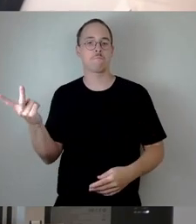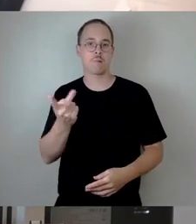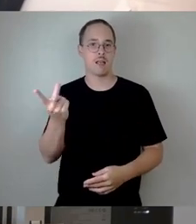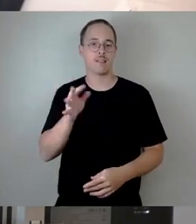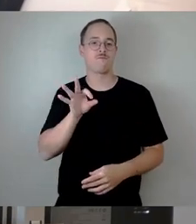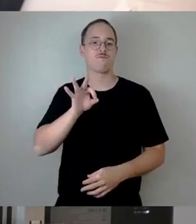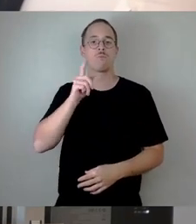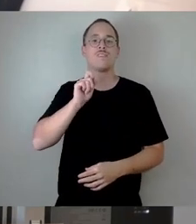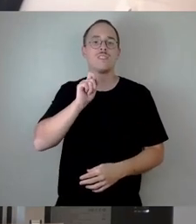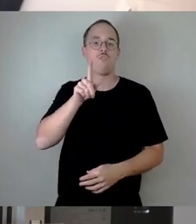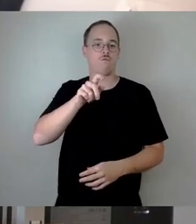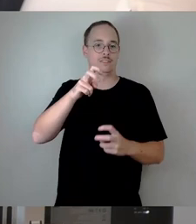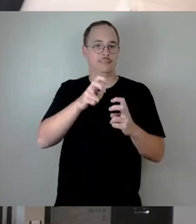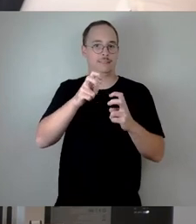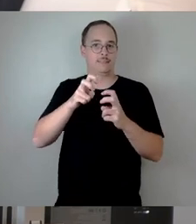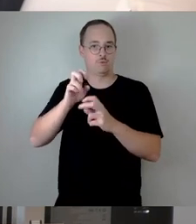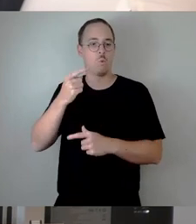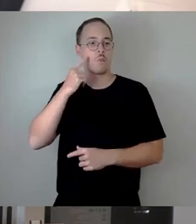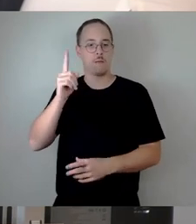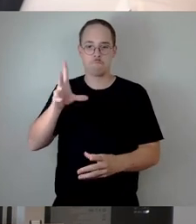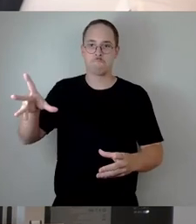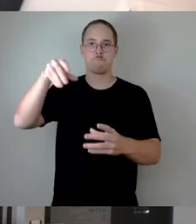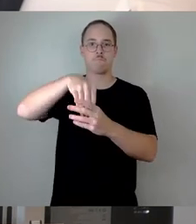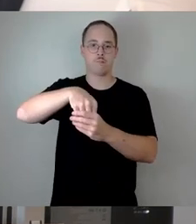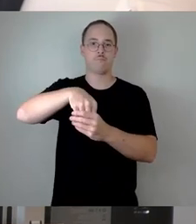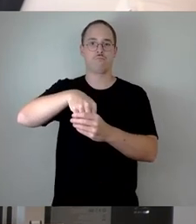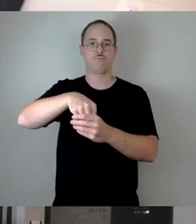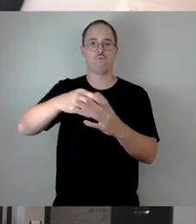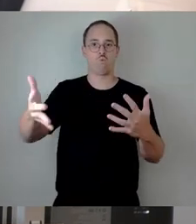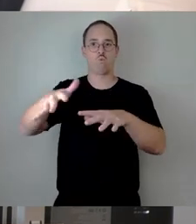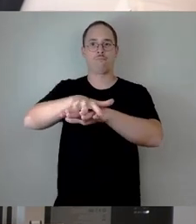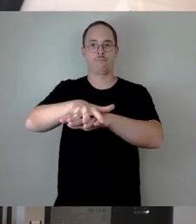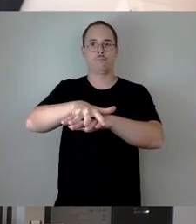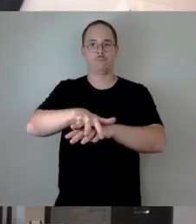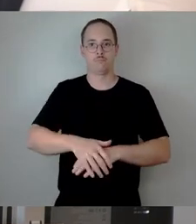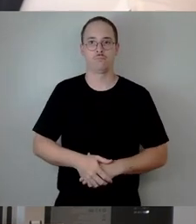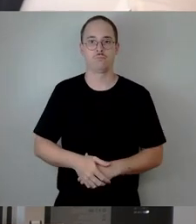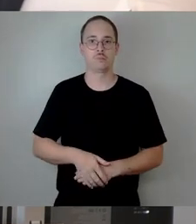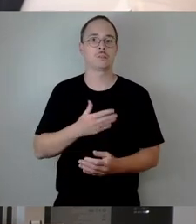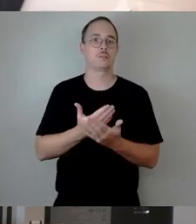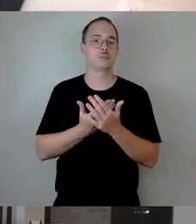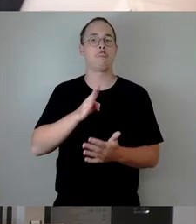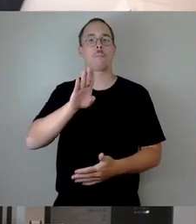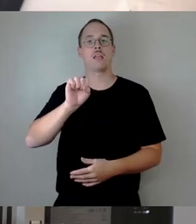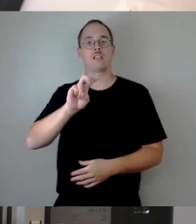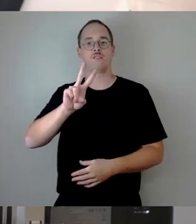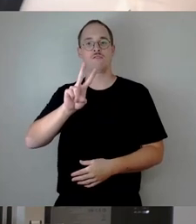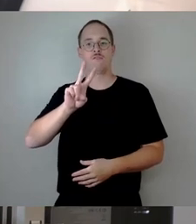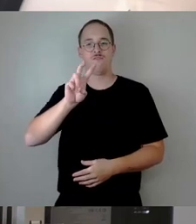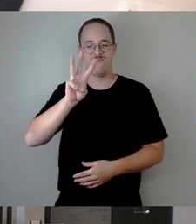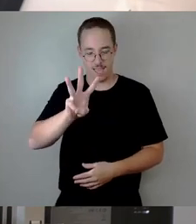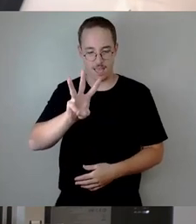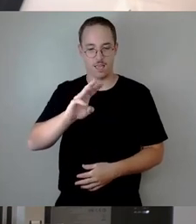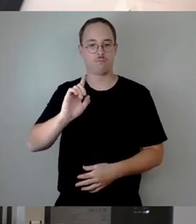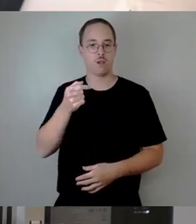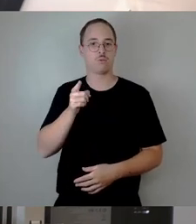besten austariert. Deswegen ganz kurz zusammengefasst, BSW spricht sich und plädiert für